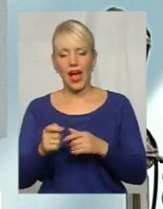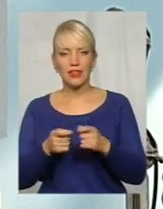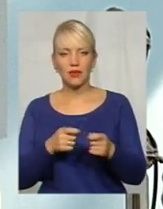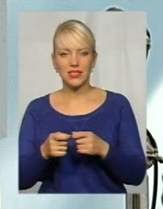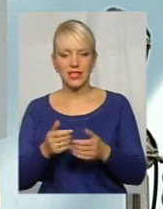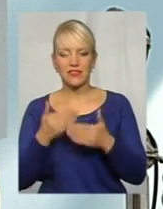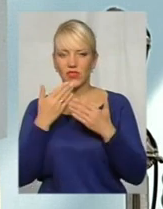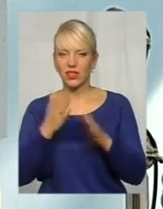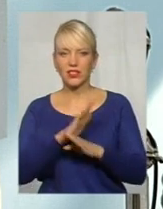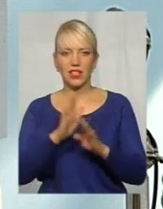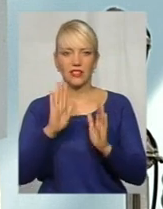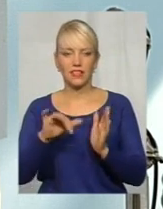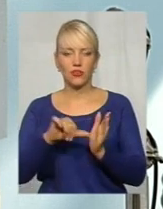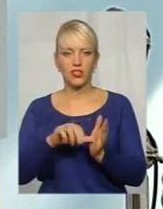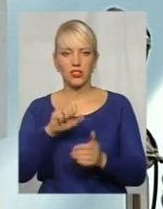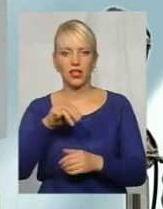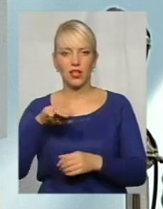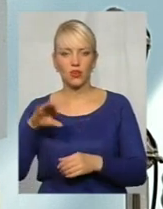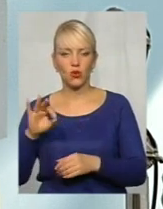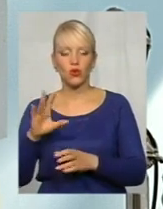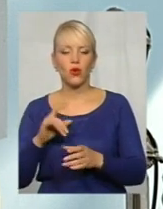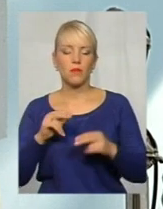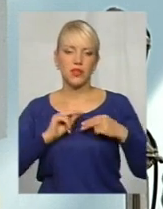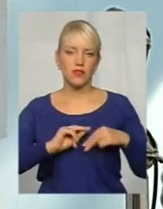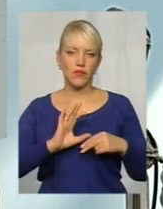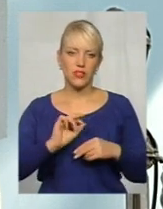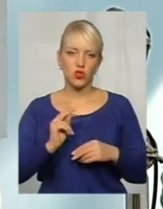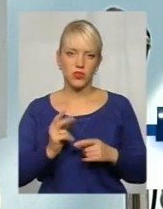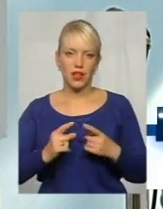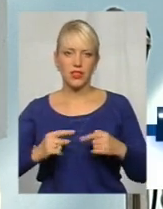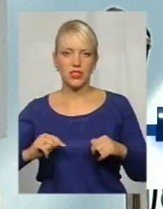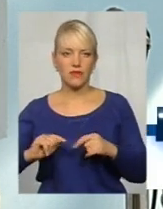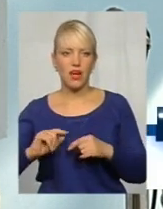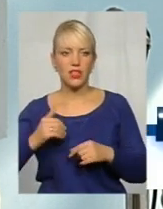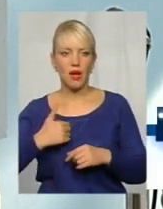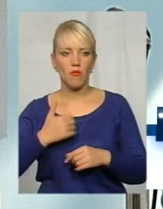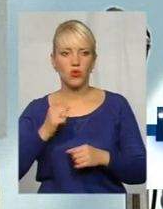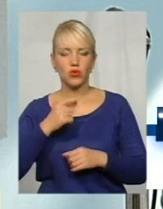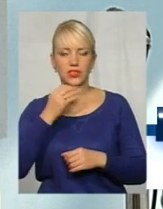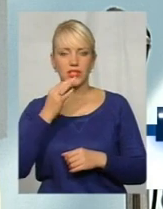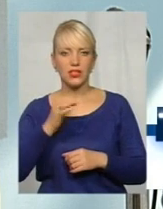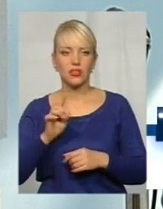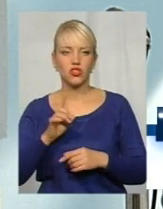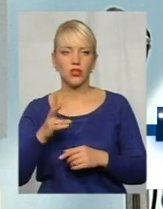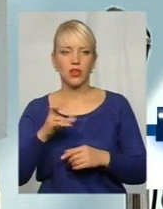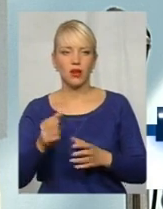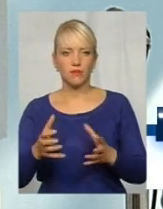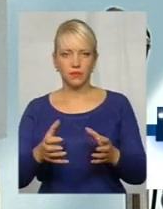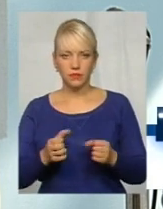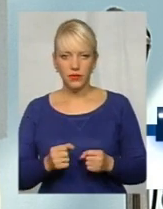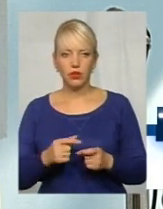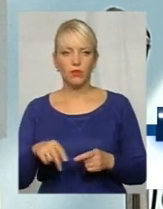учасники антитерористичної операції, але і працівники соціальної сфери. І я можу сказати, що на прийоми міського